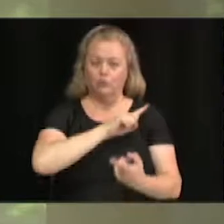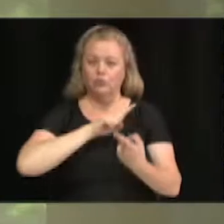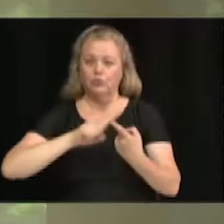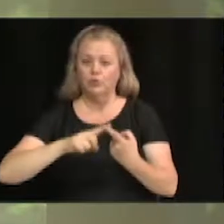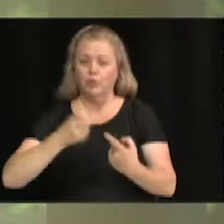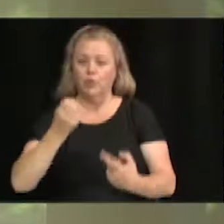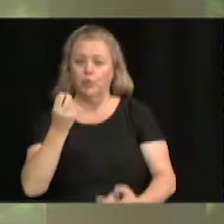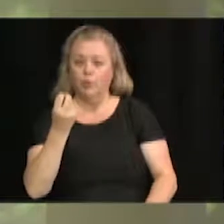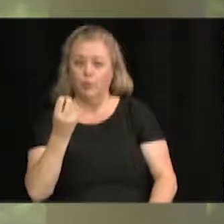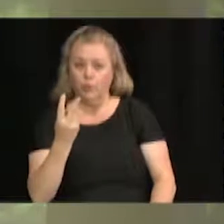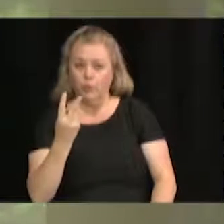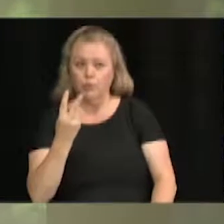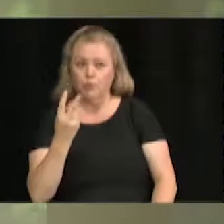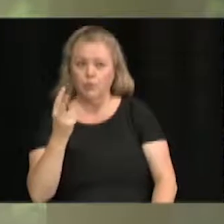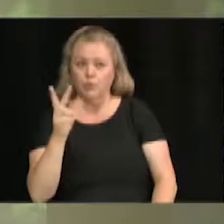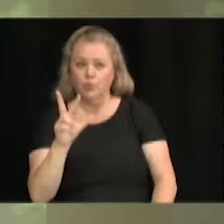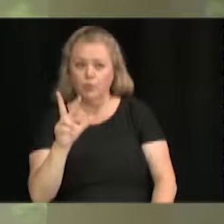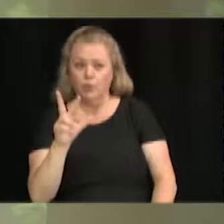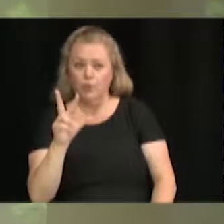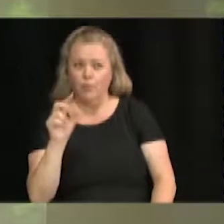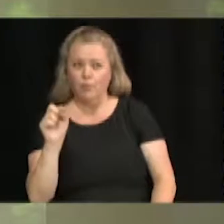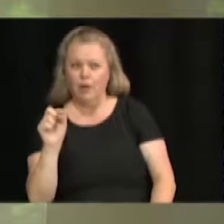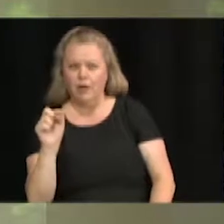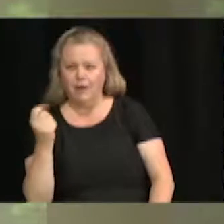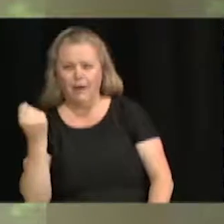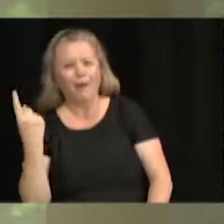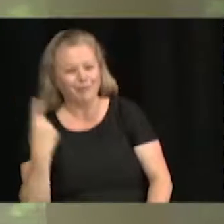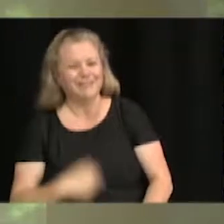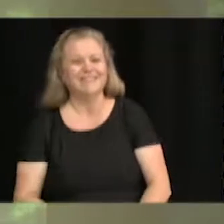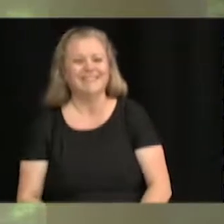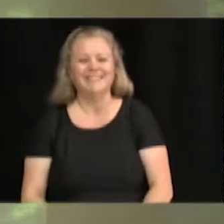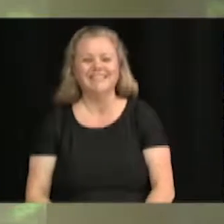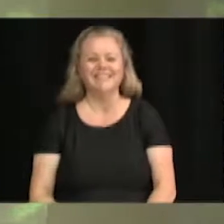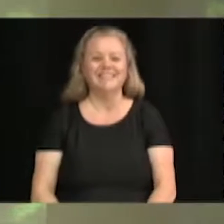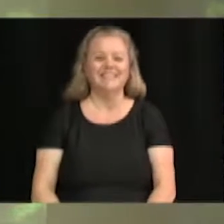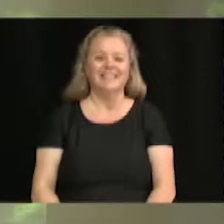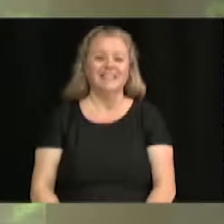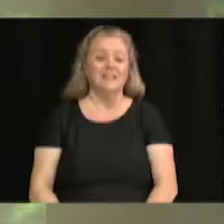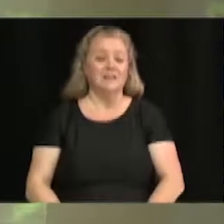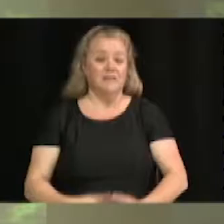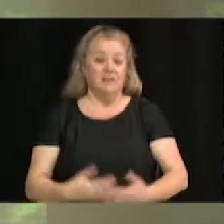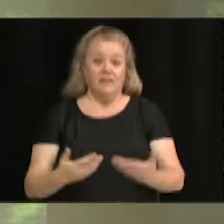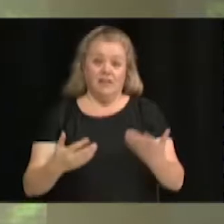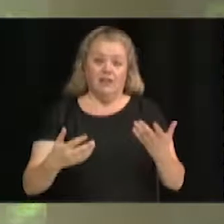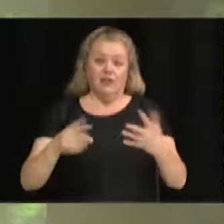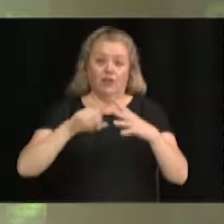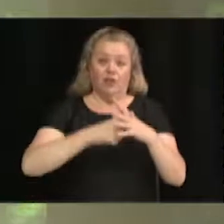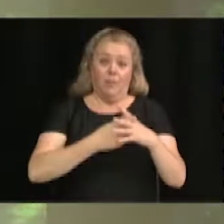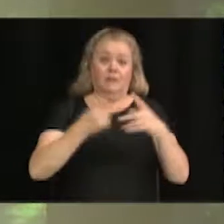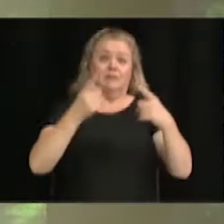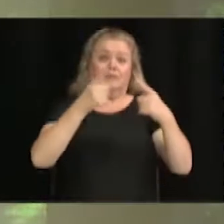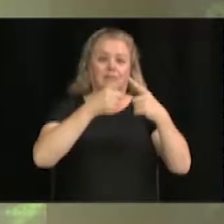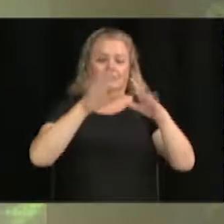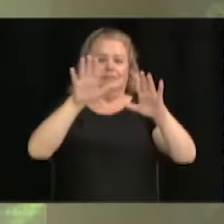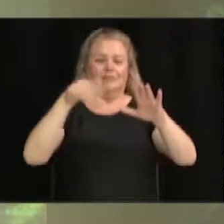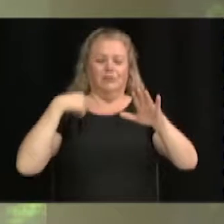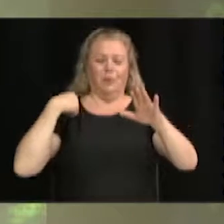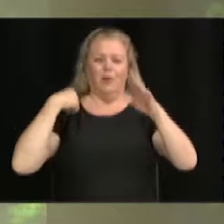.11. On va commencer par la première, M. Arcand. ne pas long.